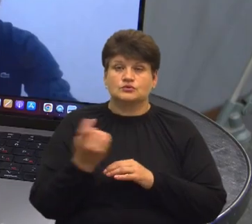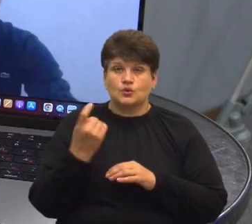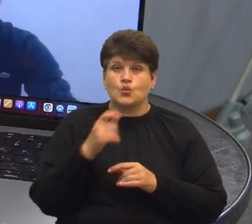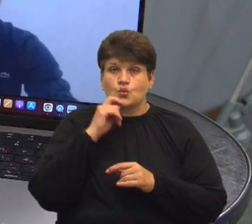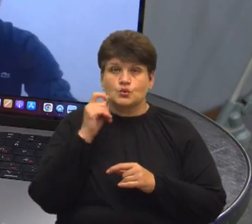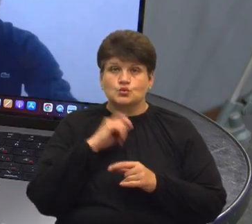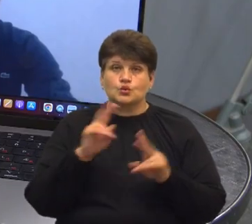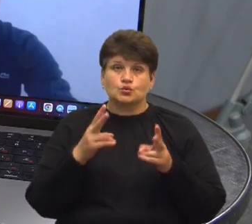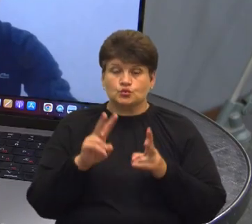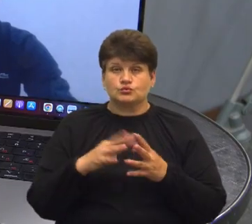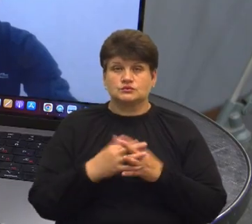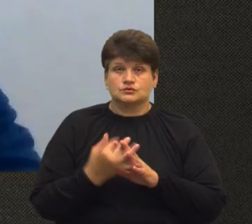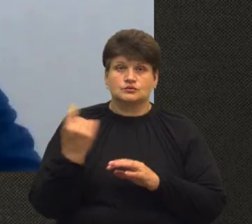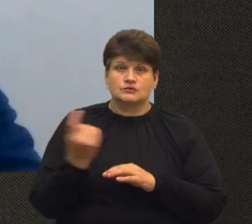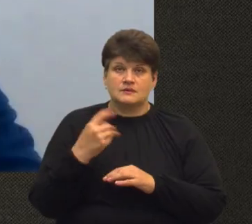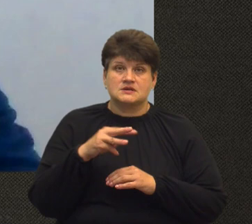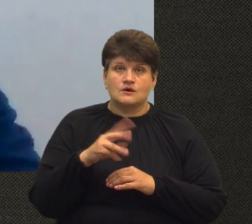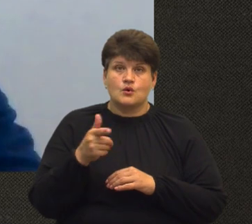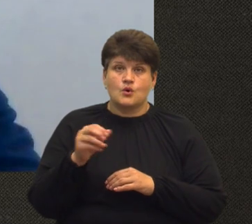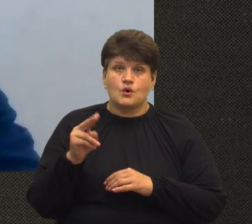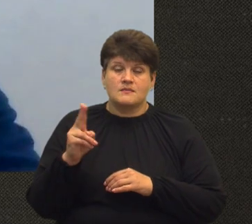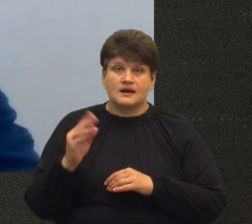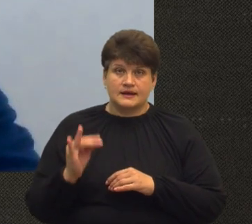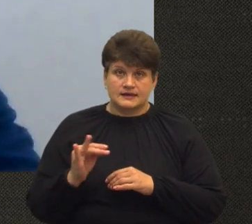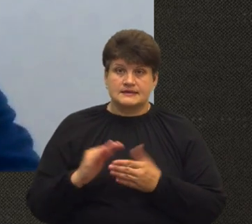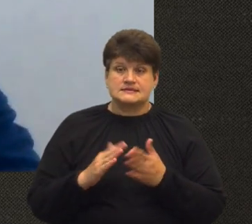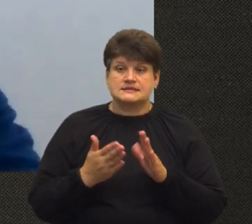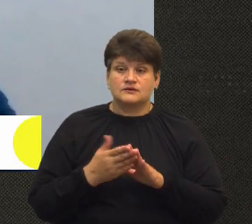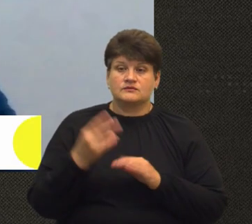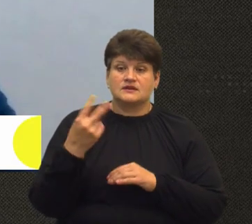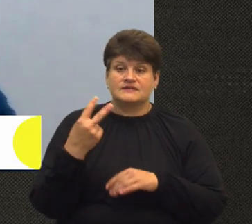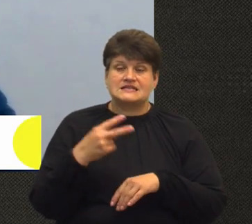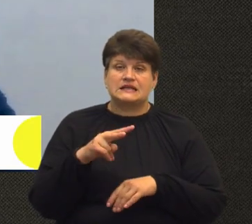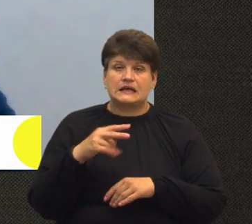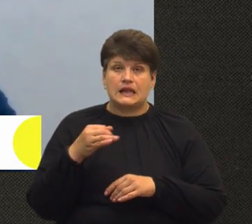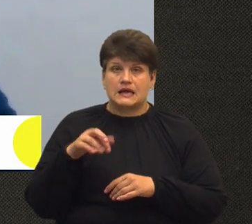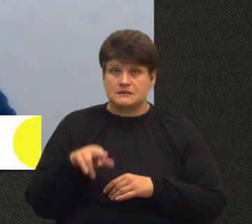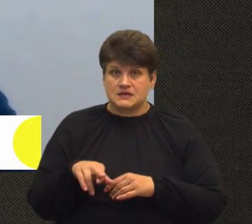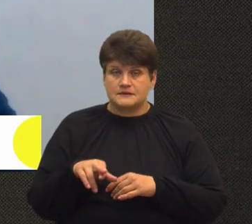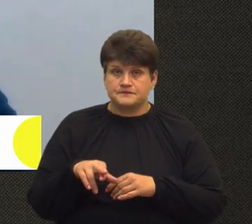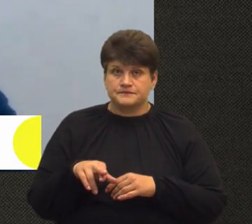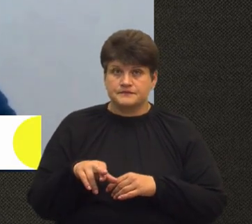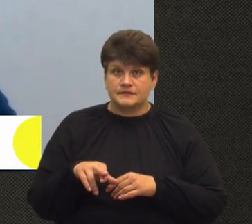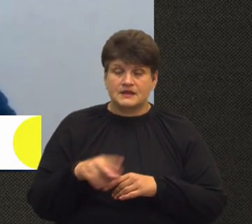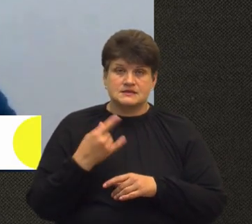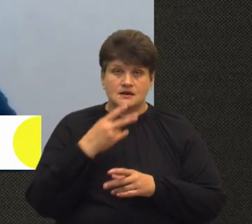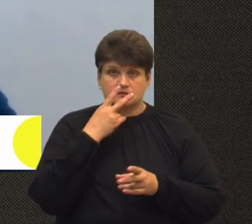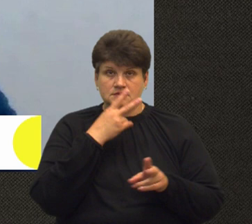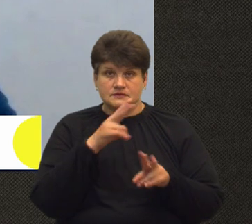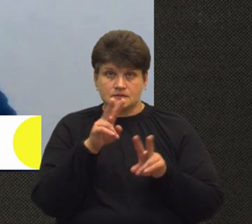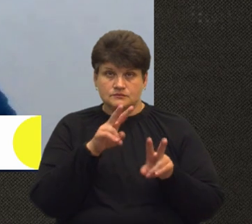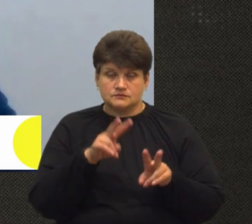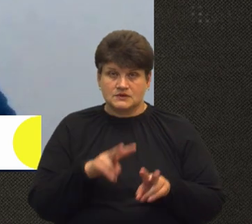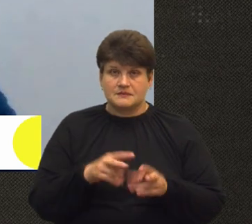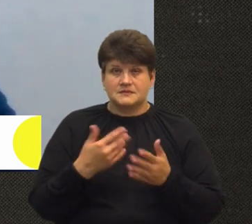аграрного бізнесу Максима Гопки. Станом на 20 липня, за даними моніторингами УКАП, середня